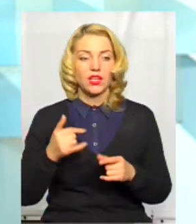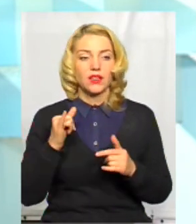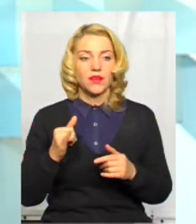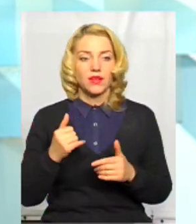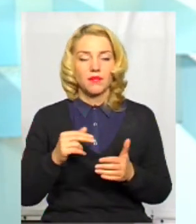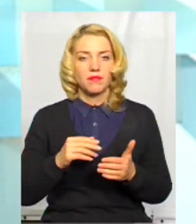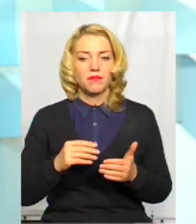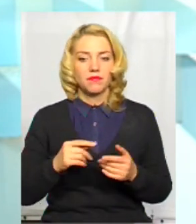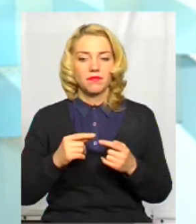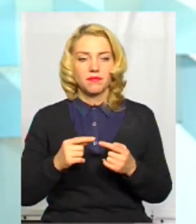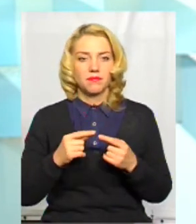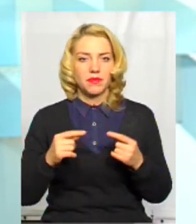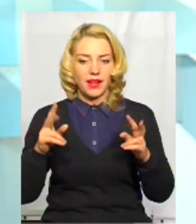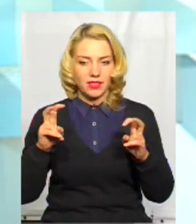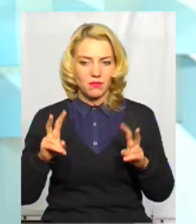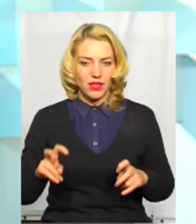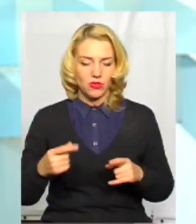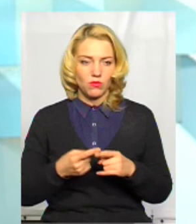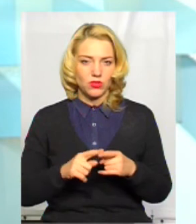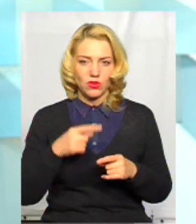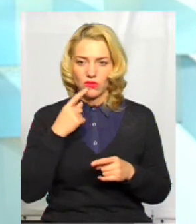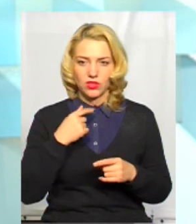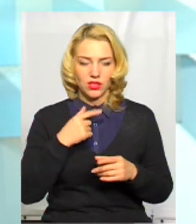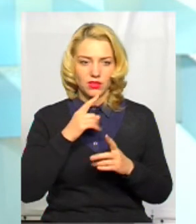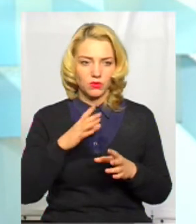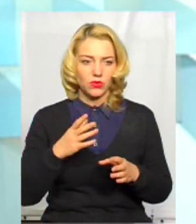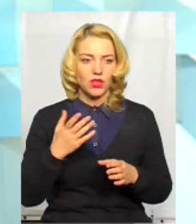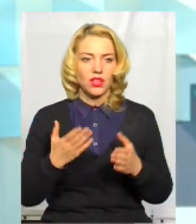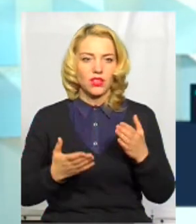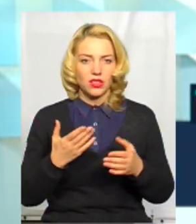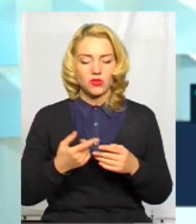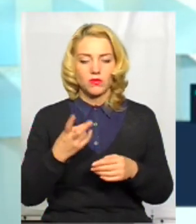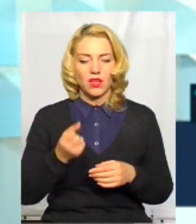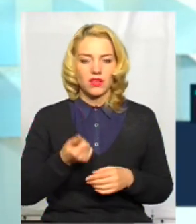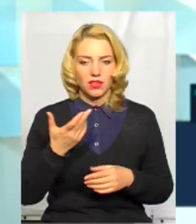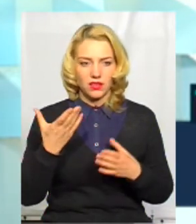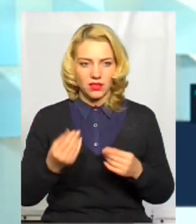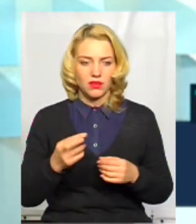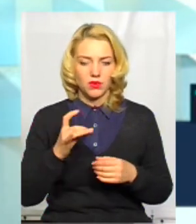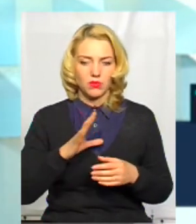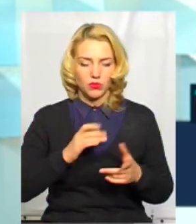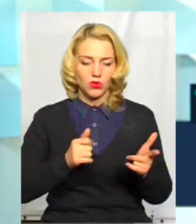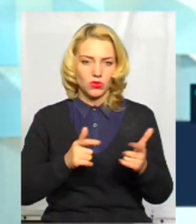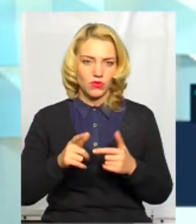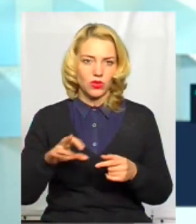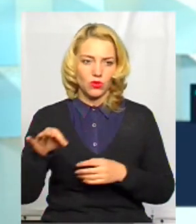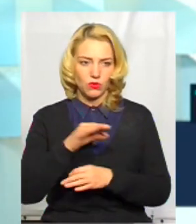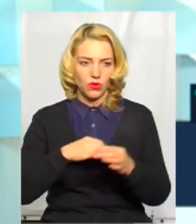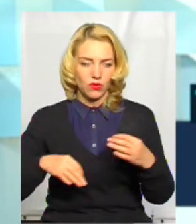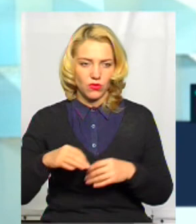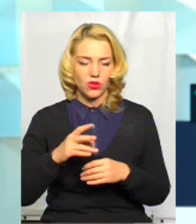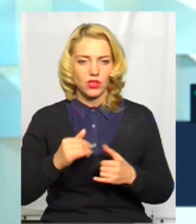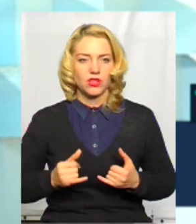предметно про це говорити сьогодні я не буду. Якщо б це було б через хоча б декілька днів, звичайно, був би готовий до поговорення з